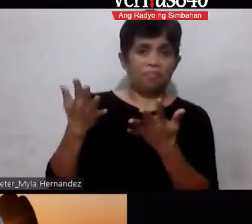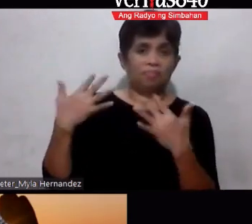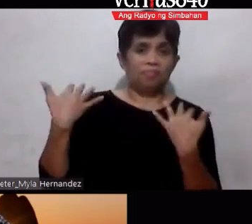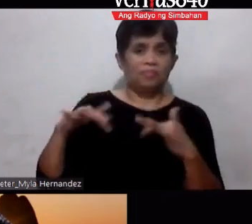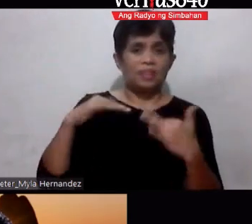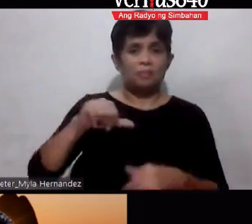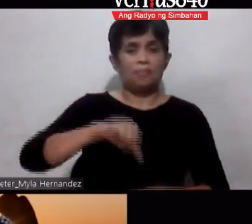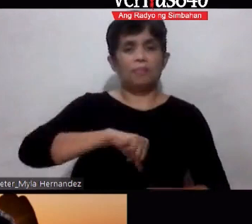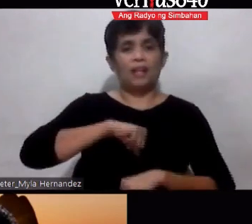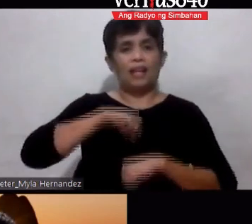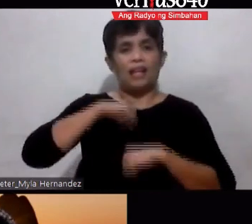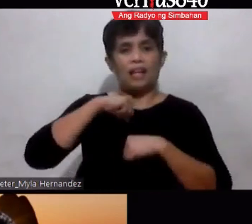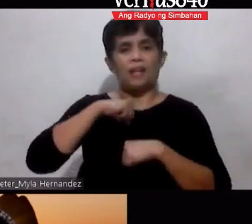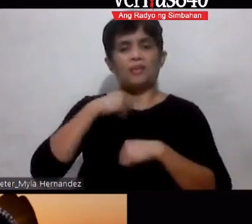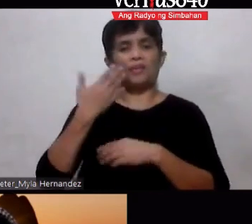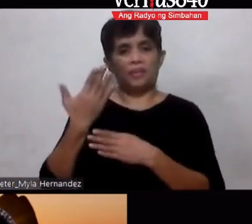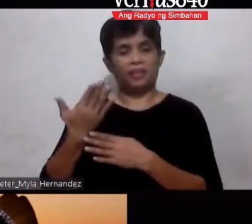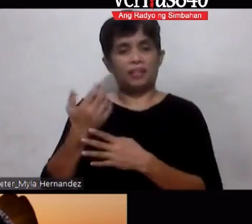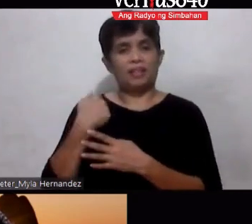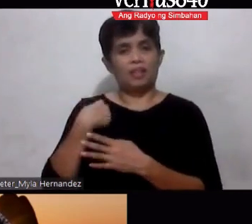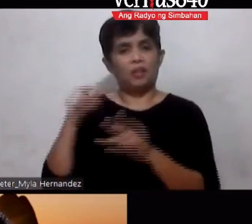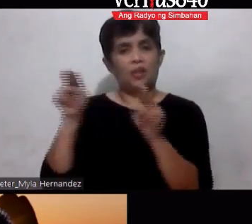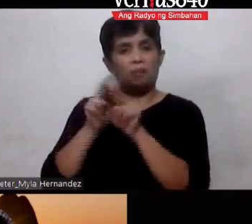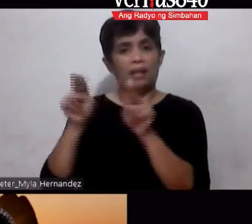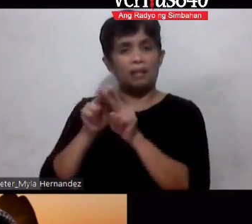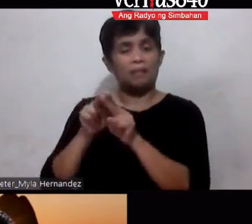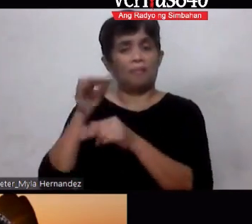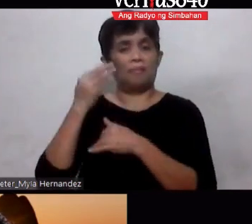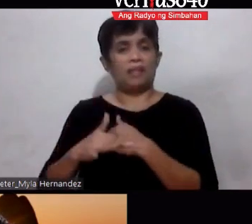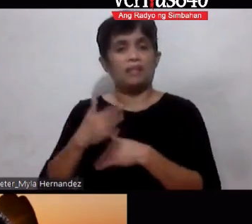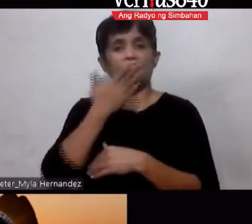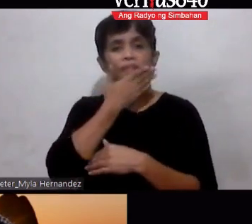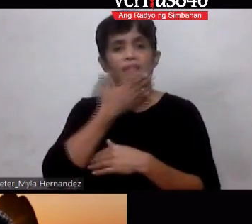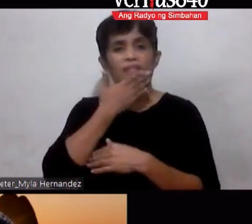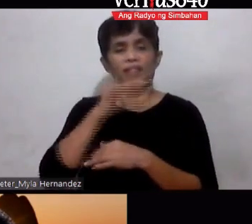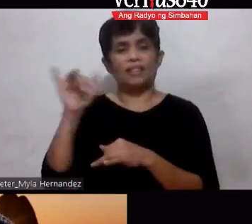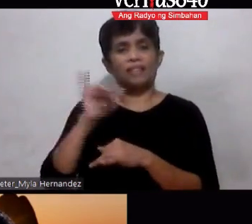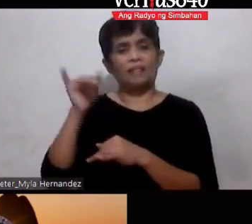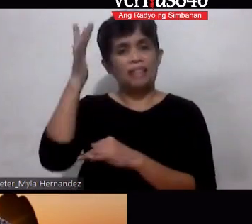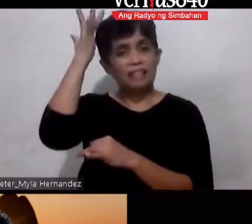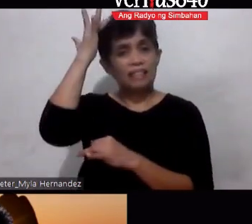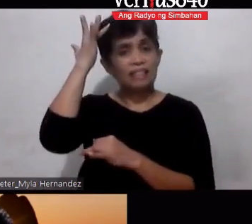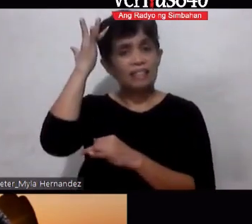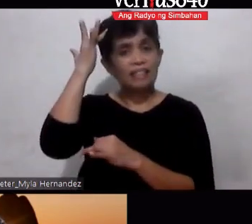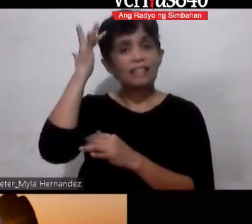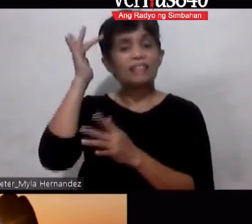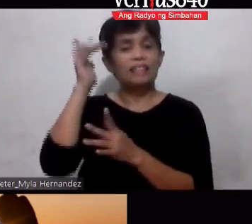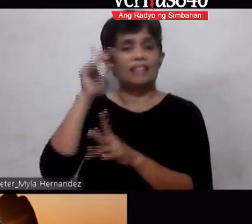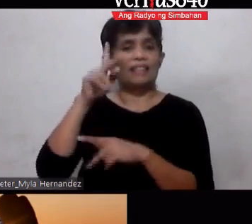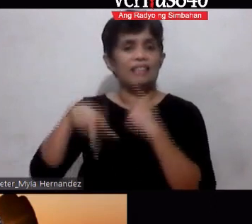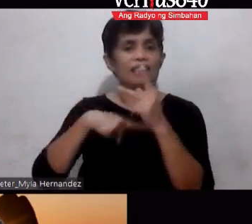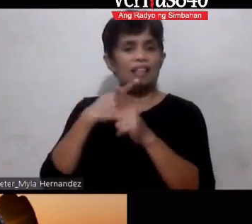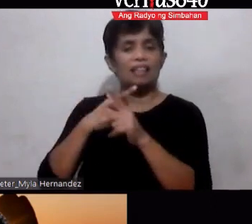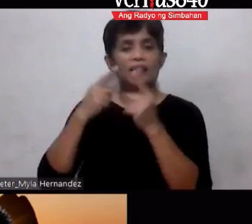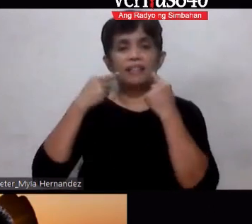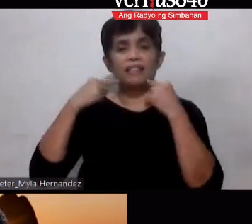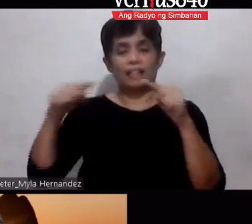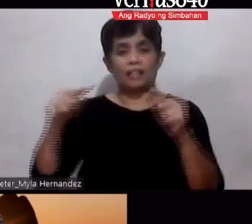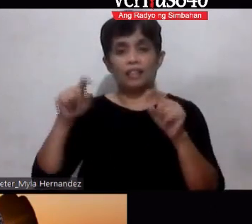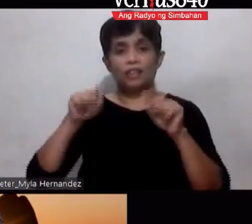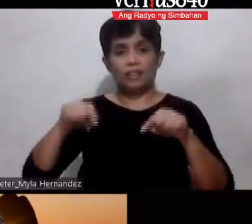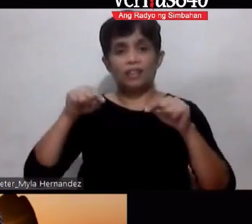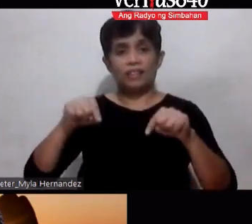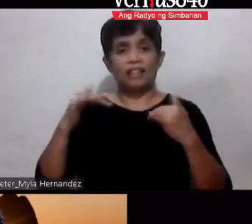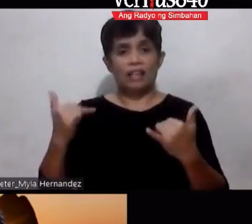na ang blood sugar ko so may sense of that kind of achievement so during this pandemic